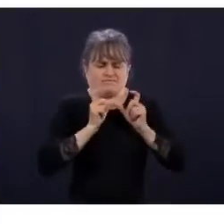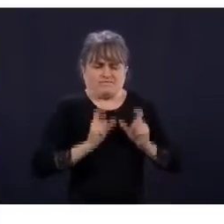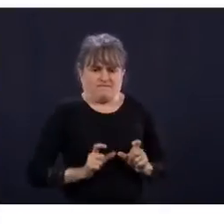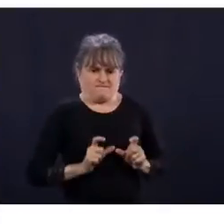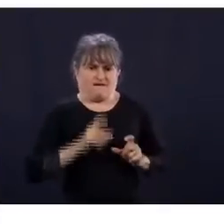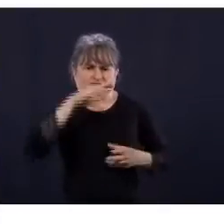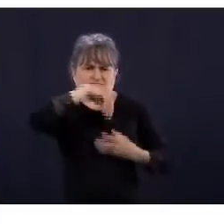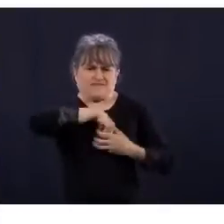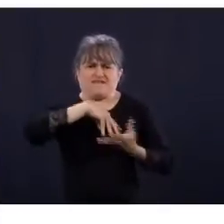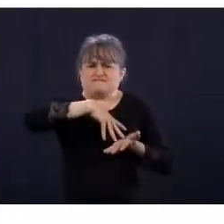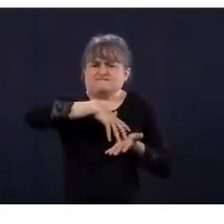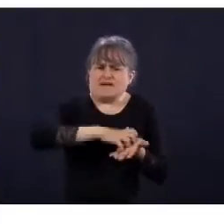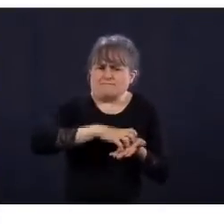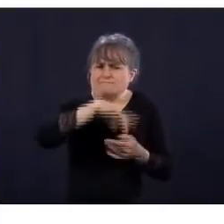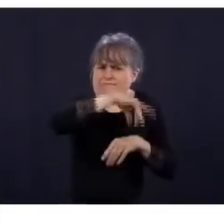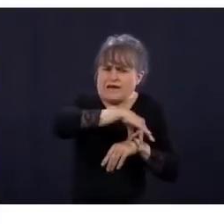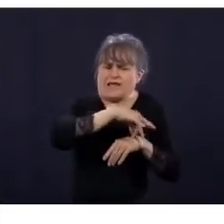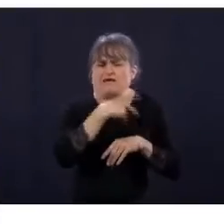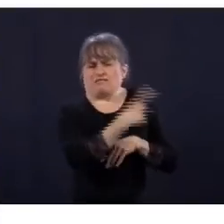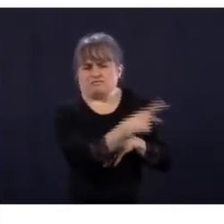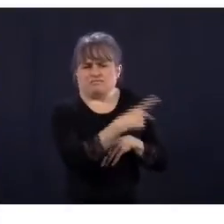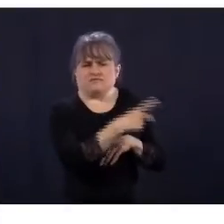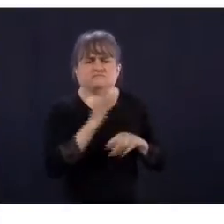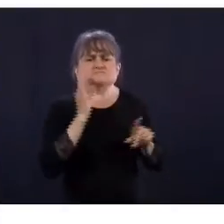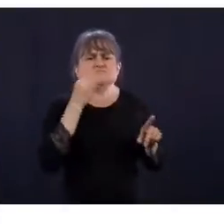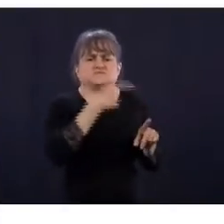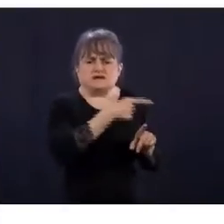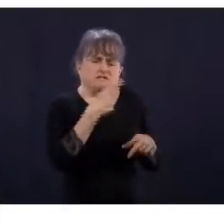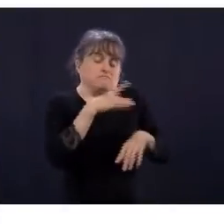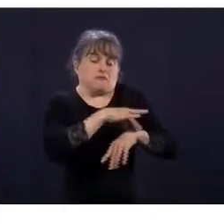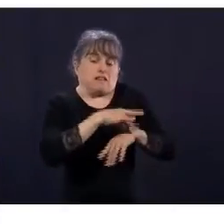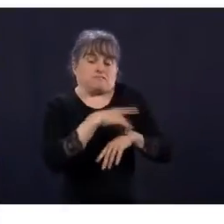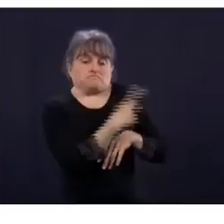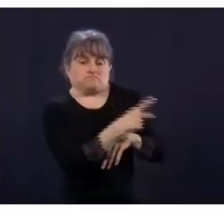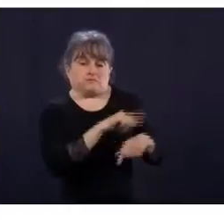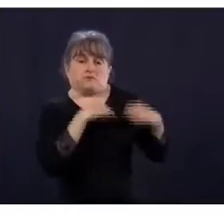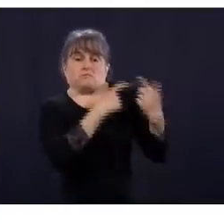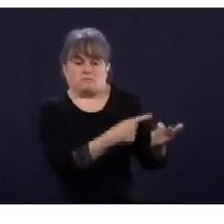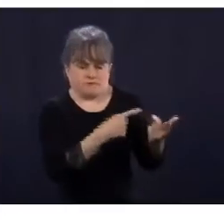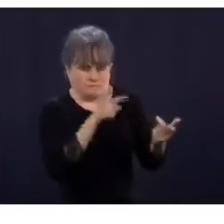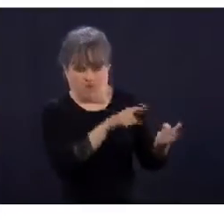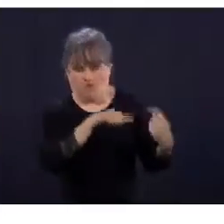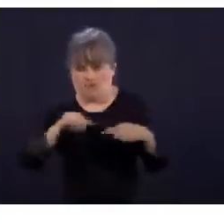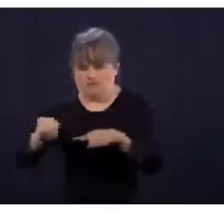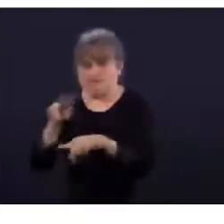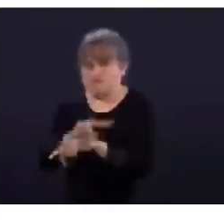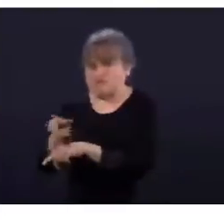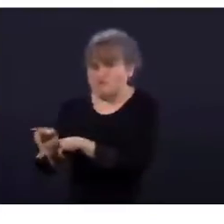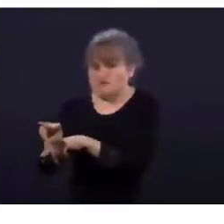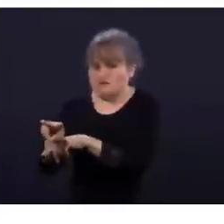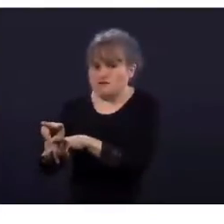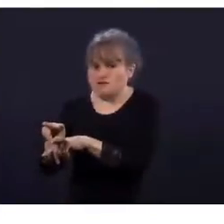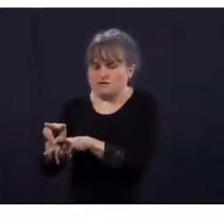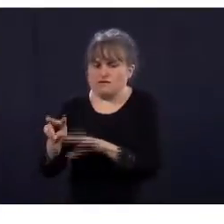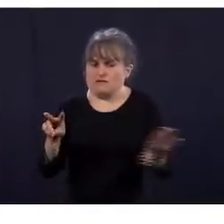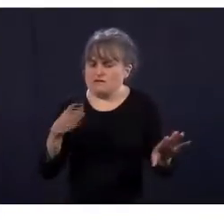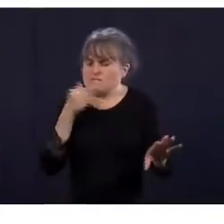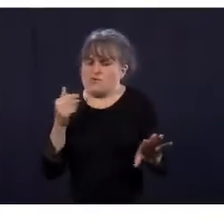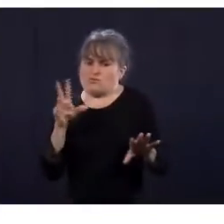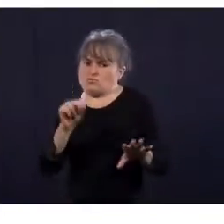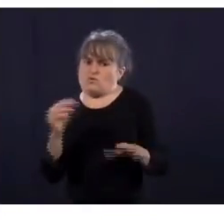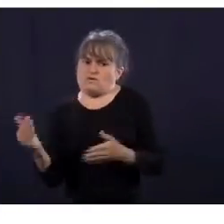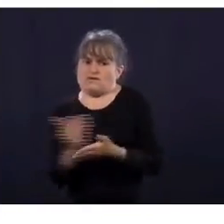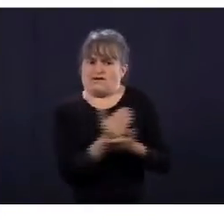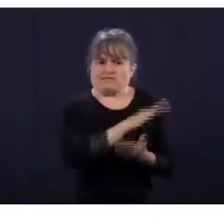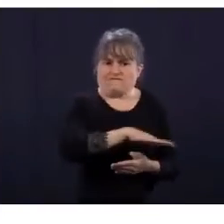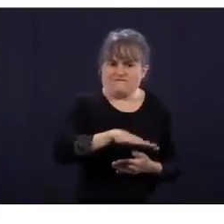Donc, dans votre question précédente, là, ces personnes-là ne pourraient pas être congédiées parce qu'elles peuvent démontrer que c'est